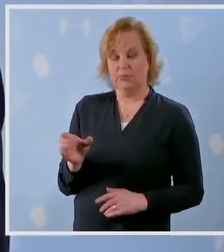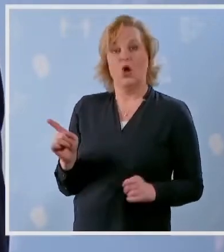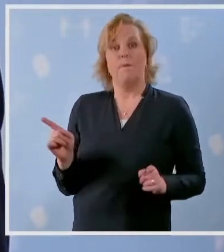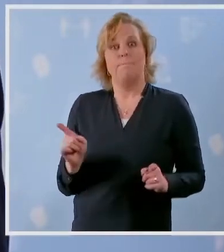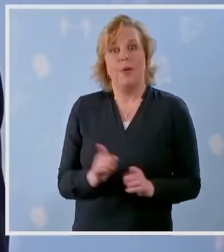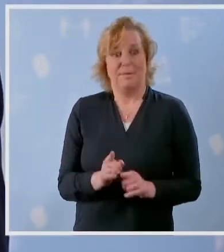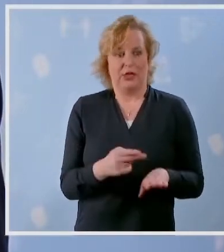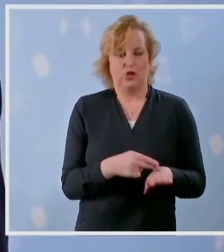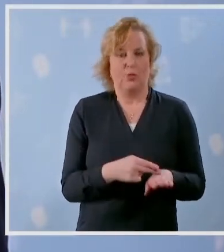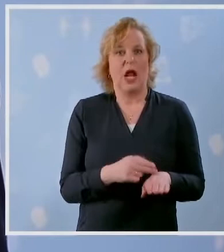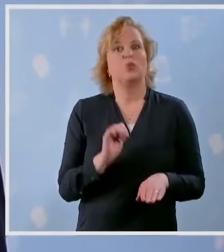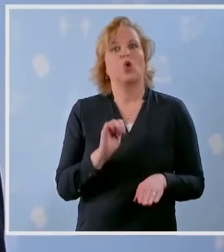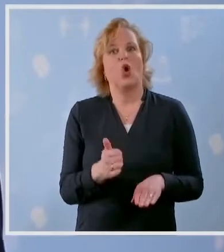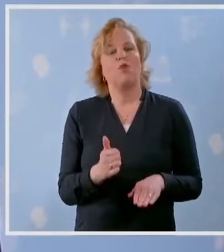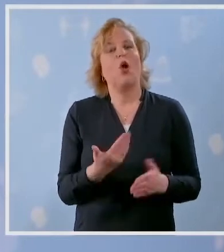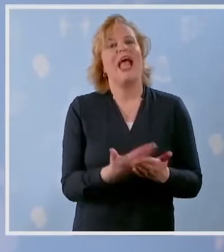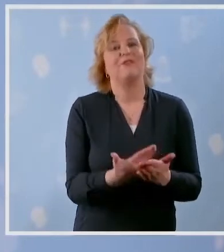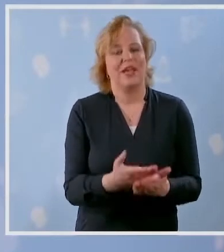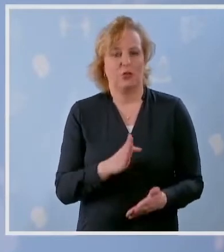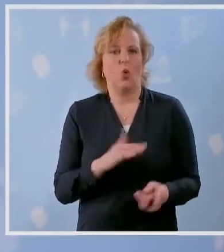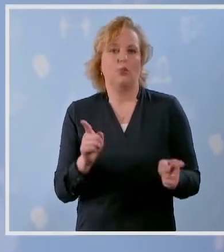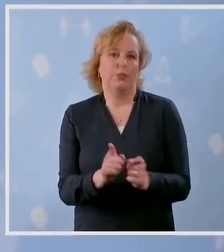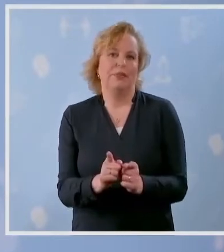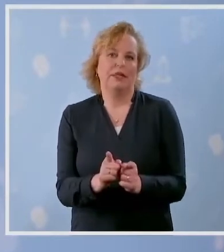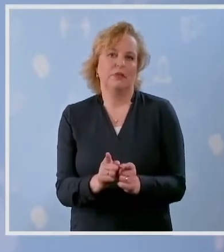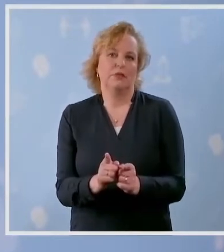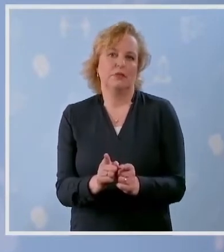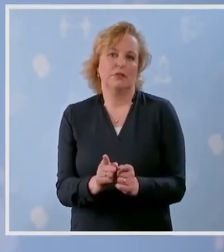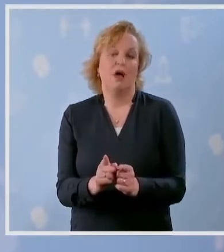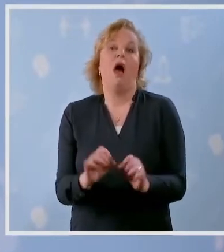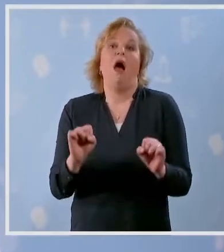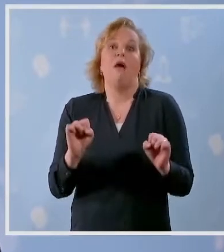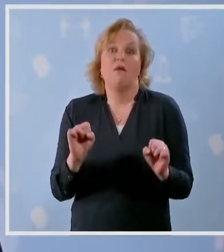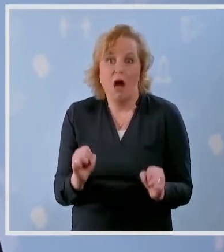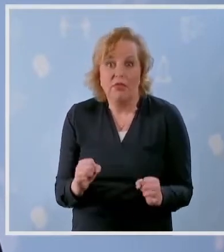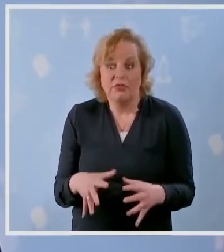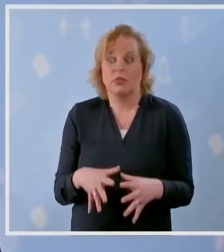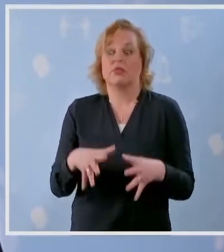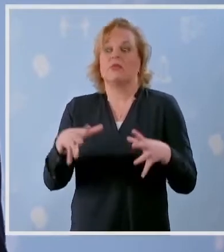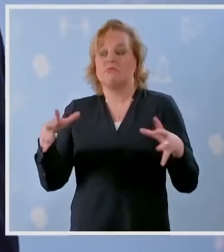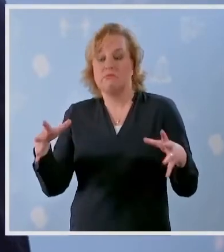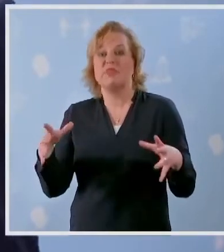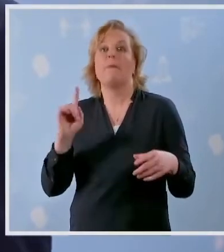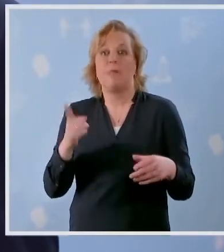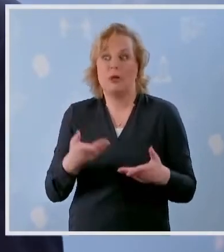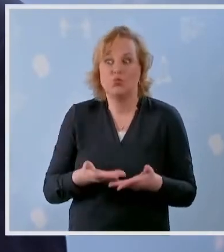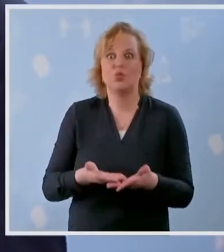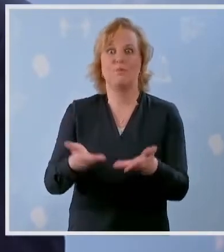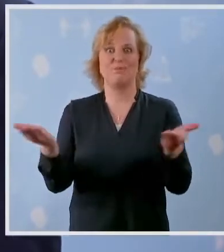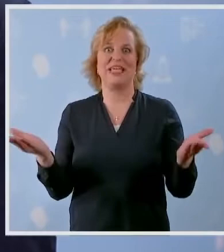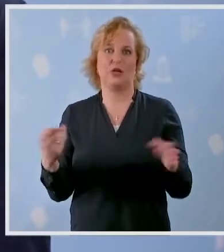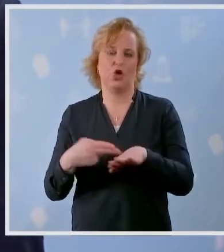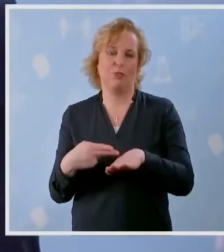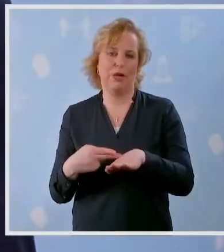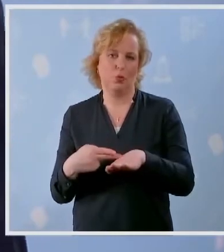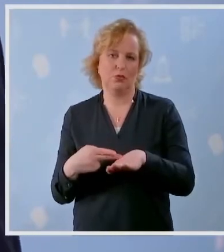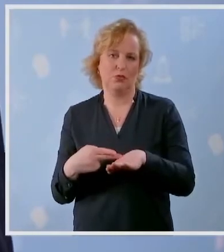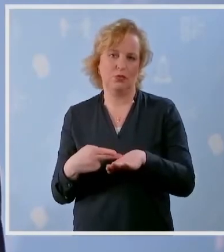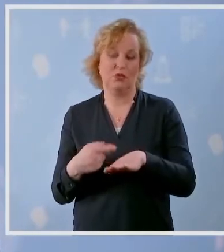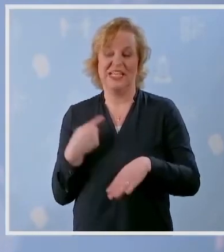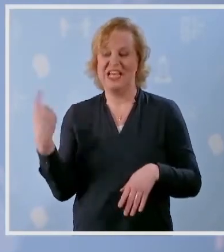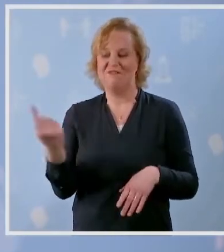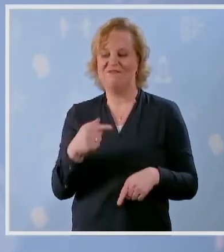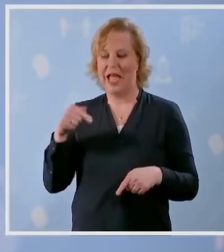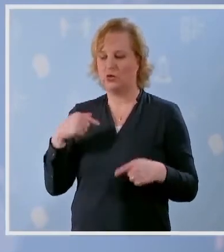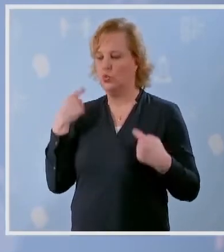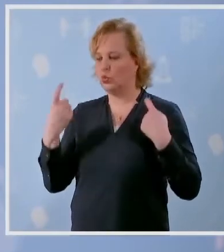een beperkt effect. Maar het kan een ruim effect hebben als je het ook ruim toepast. En waar we nu een beetje naar zoeken met z'n allen is, hoe